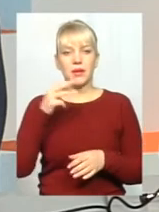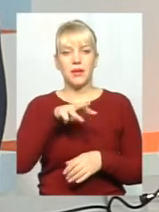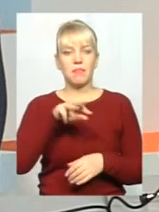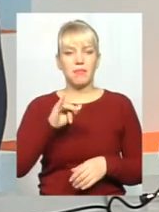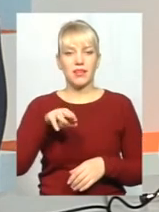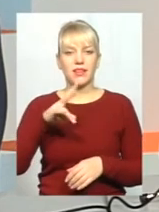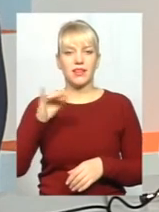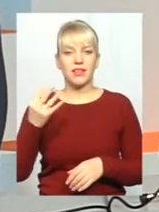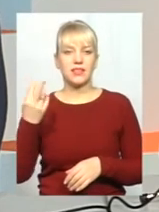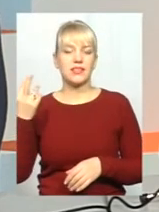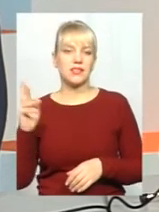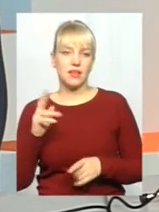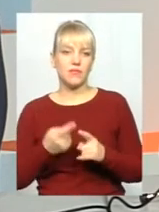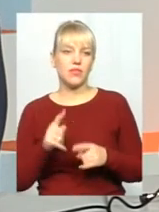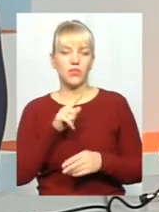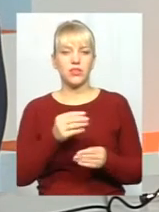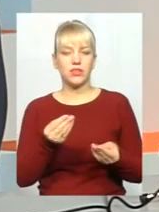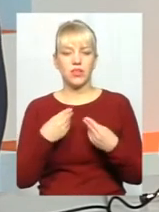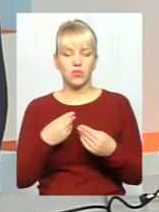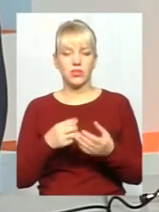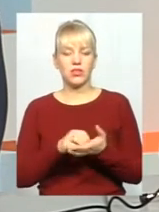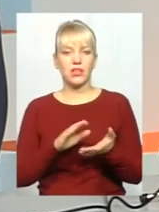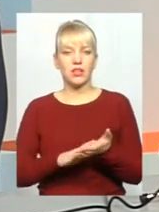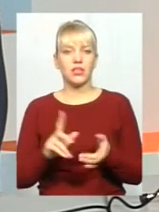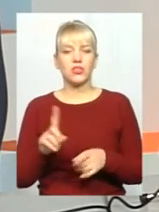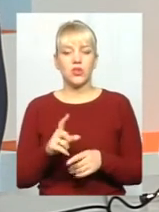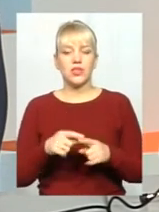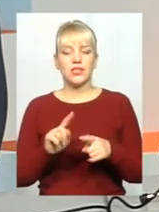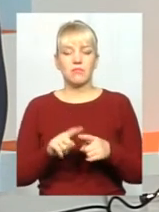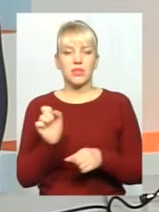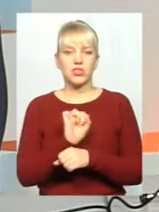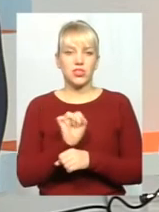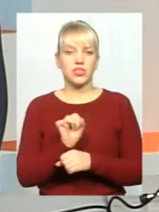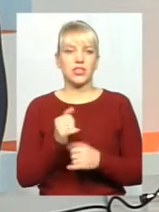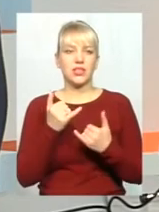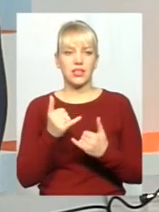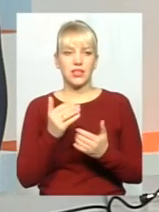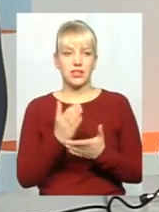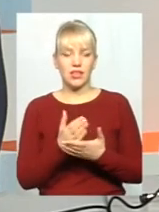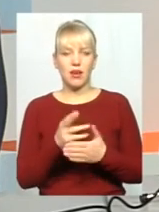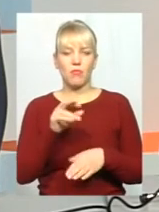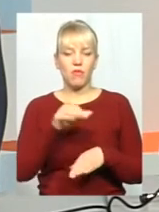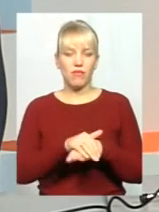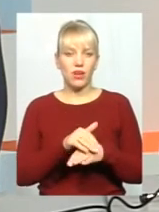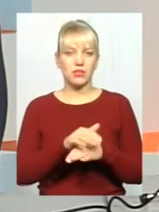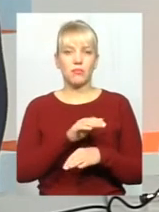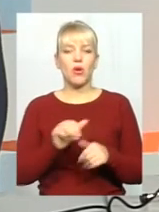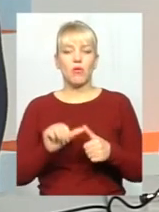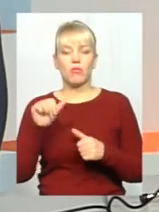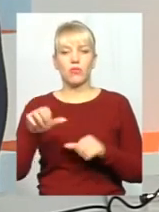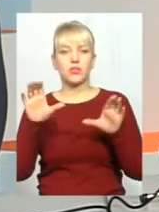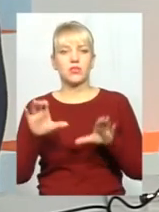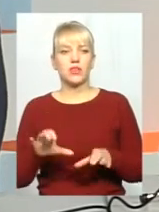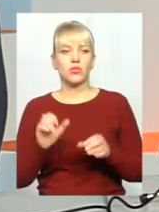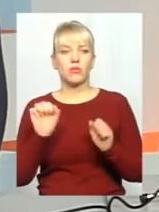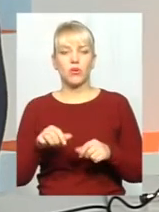правопорушення, вони дають орієнтування на даний автомобіль, що він є таким, який зараз, по факту, поза законом, ми можемо спинити